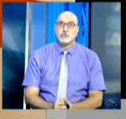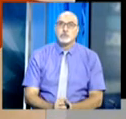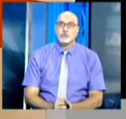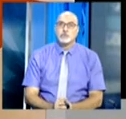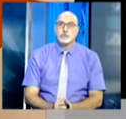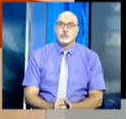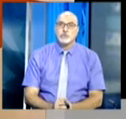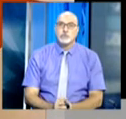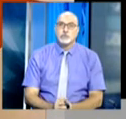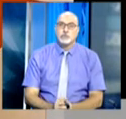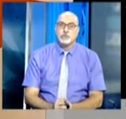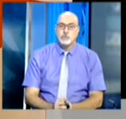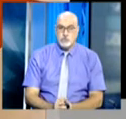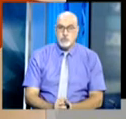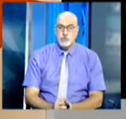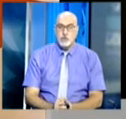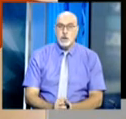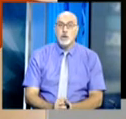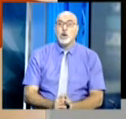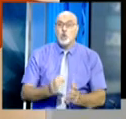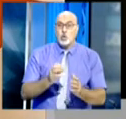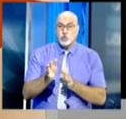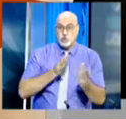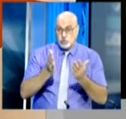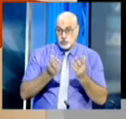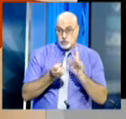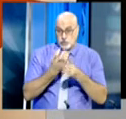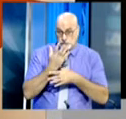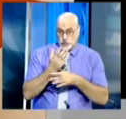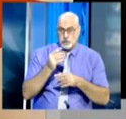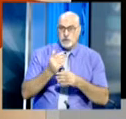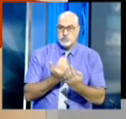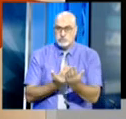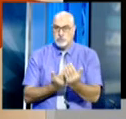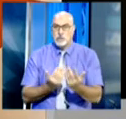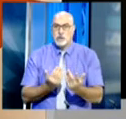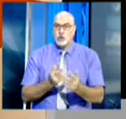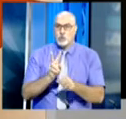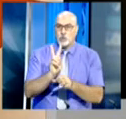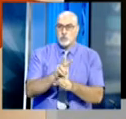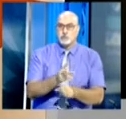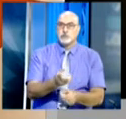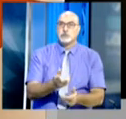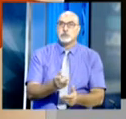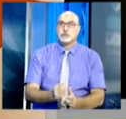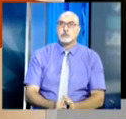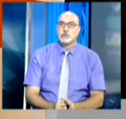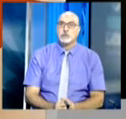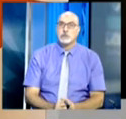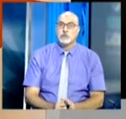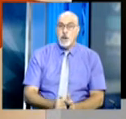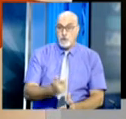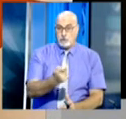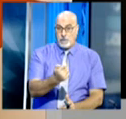هذا التوجه أكدنا على تطلعنا للزيارة التي ستقوم